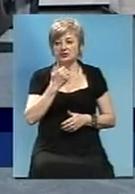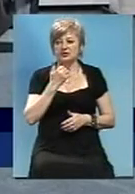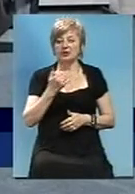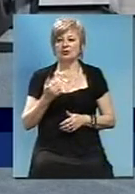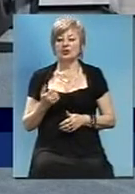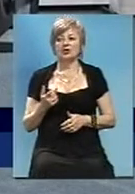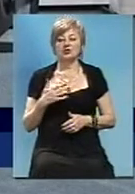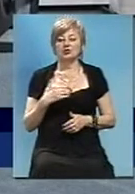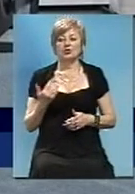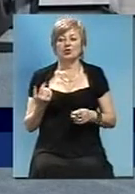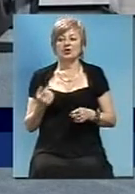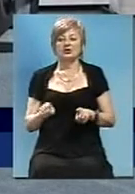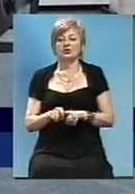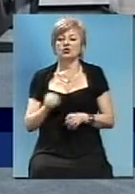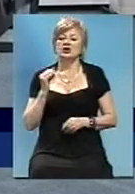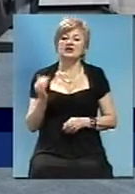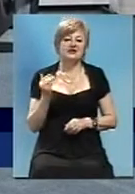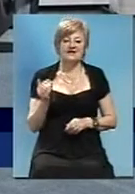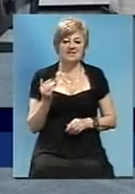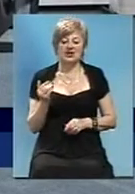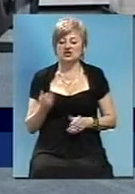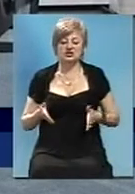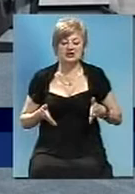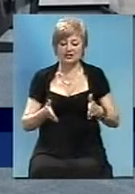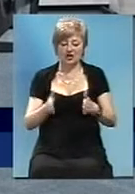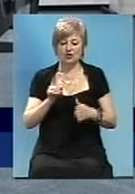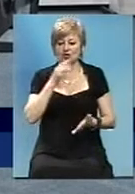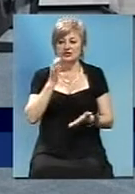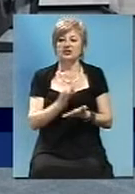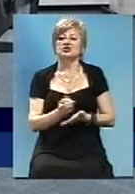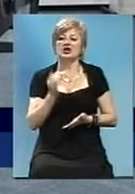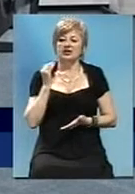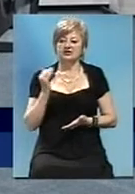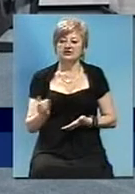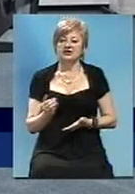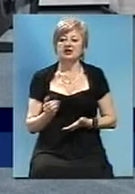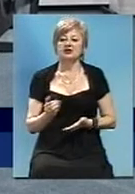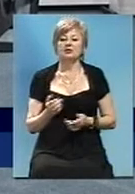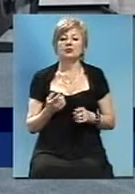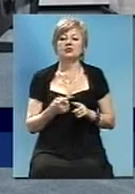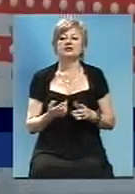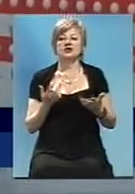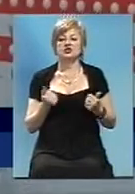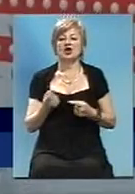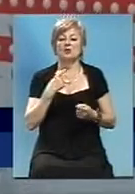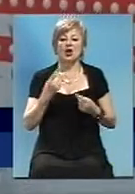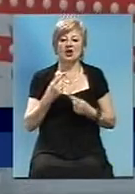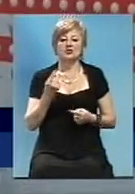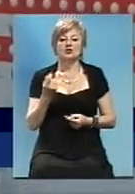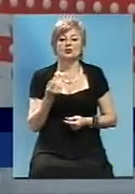Насколько я розумію, это также не на тей дороге, за которые отвечает служба автодорог Запорожьской области. Давайте поговорим